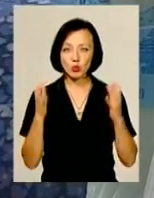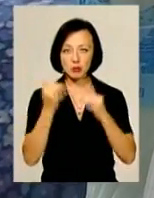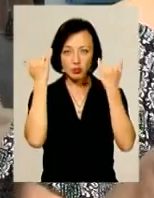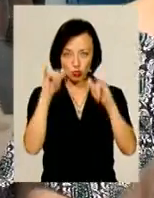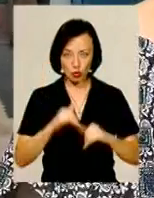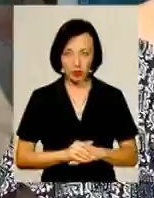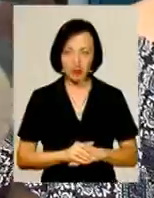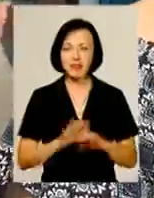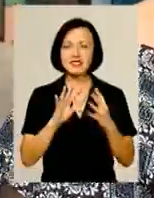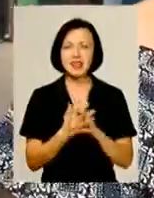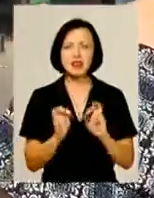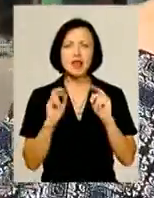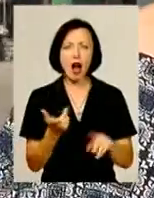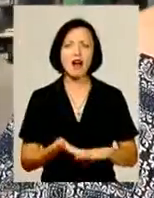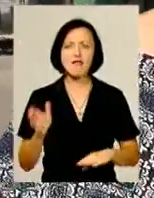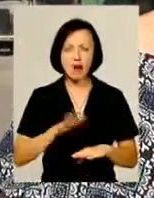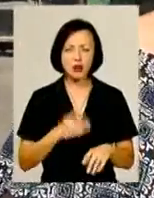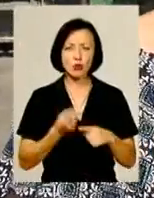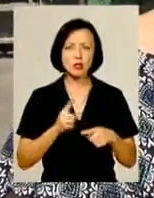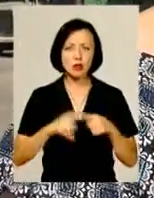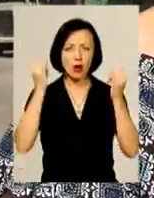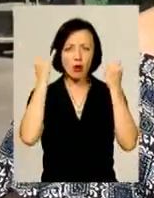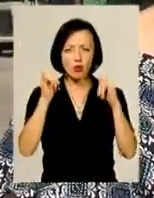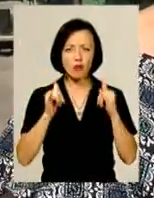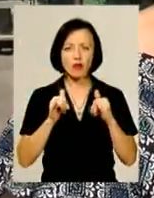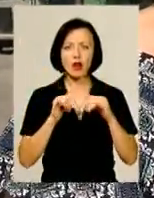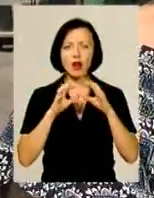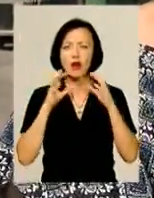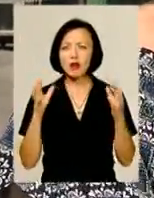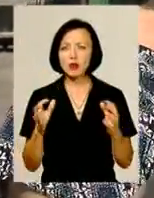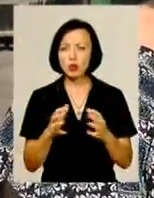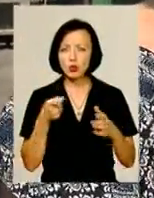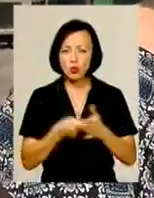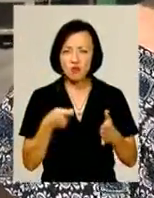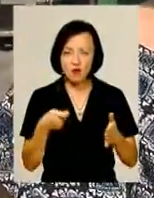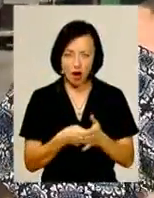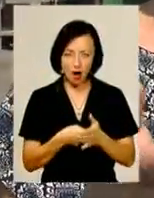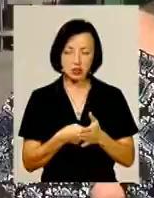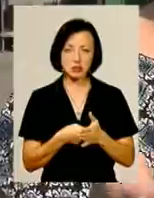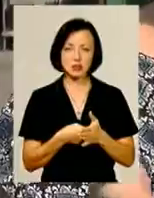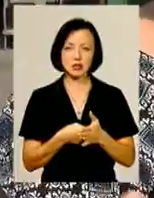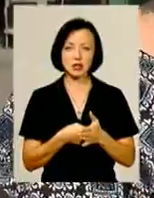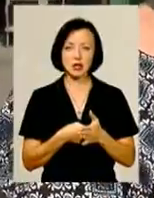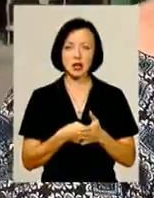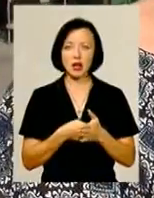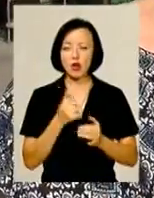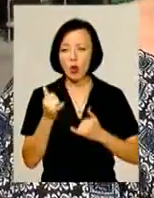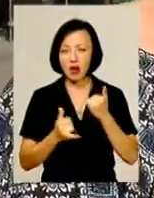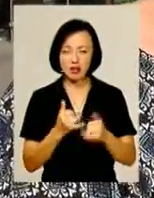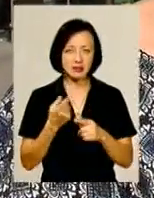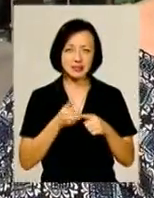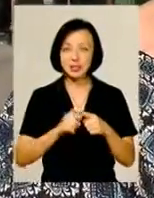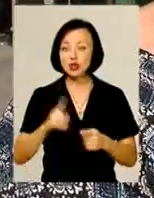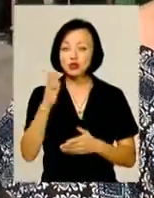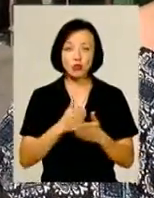худобу. В селі, як їх важко, ті корови, годувати і отримувати, то це воно